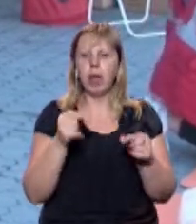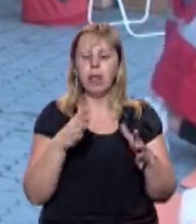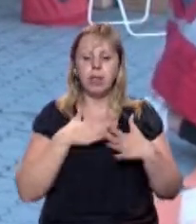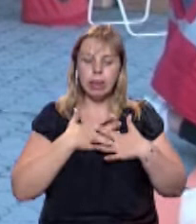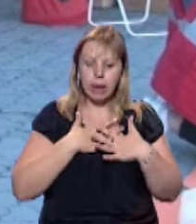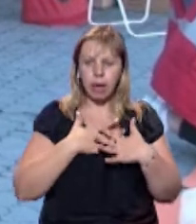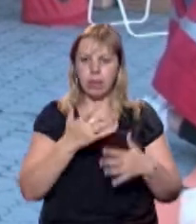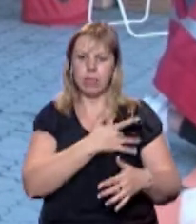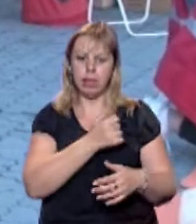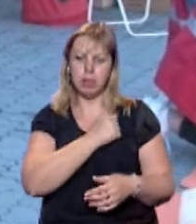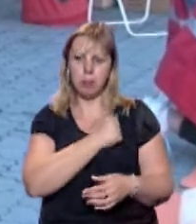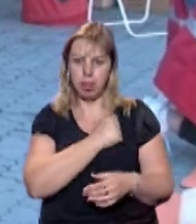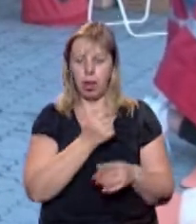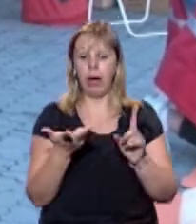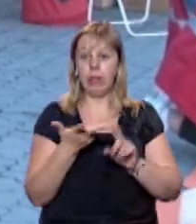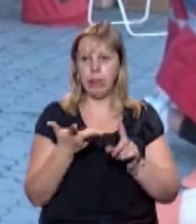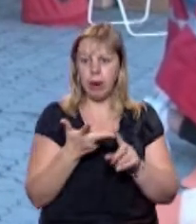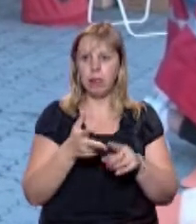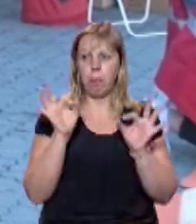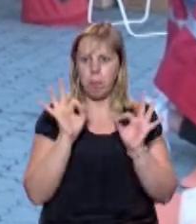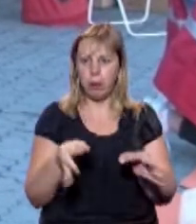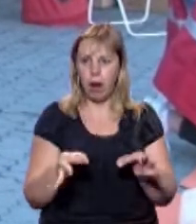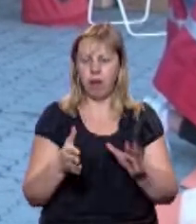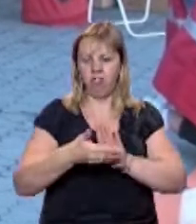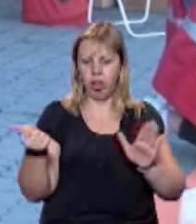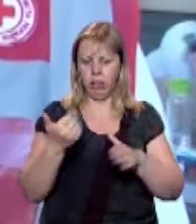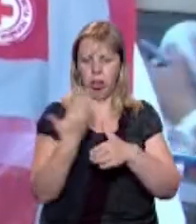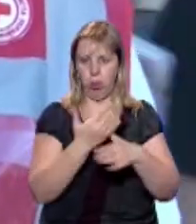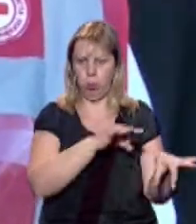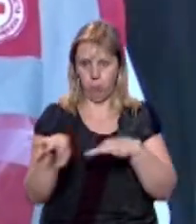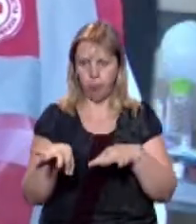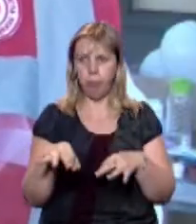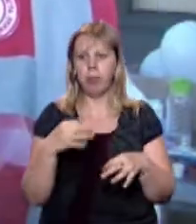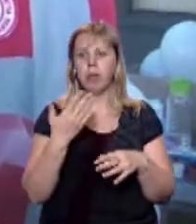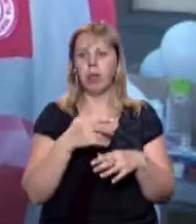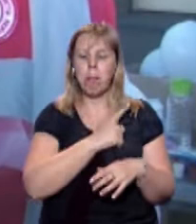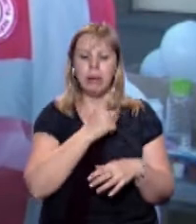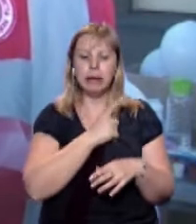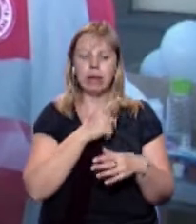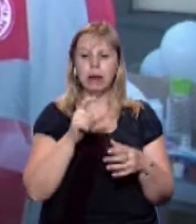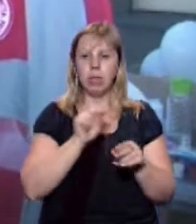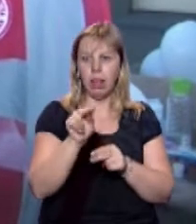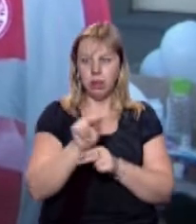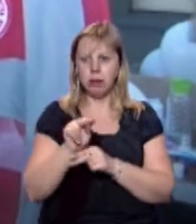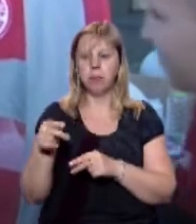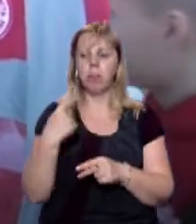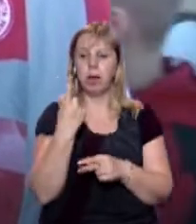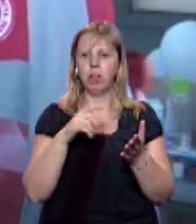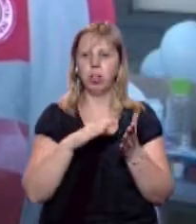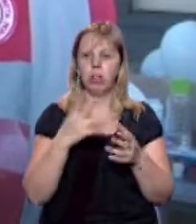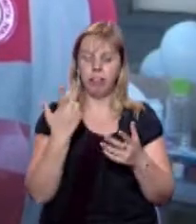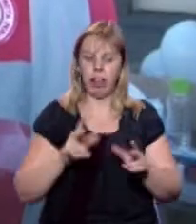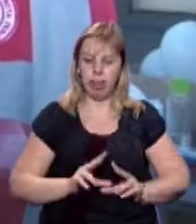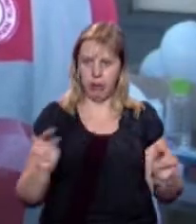дихання і серцепіття. І по-третє, правильно викликати швидку допомогу. Проходять мастер-класи з першої допомоги, працюють два